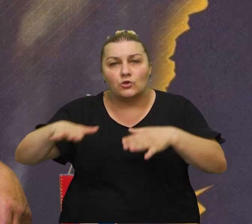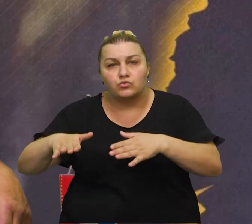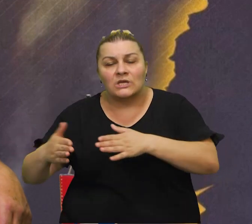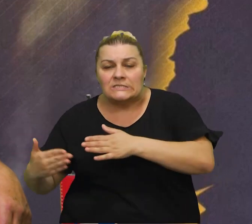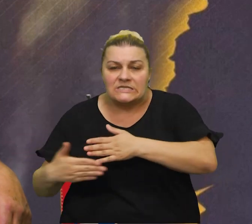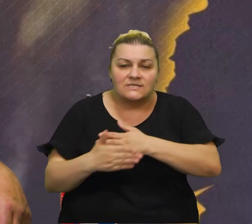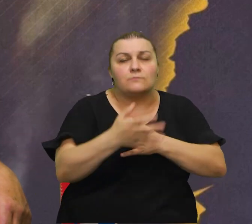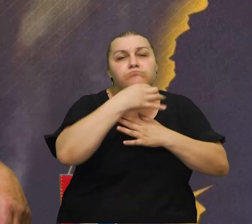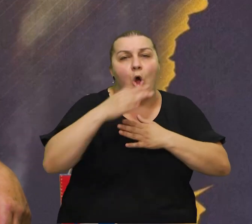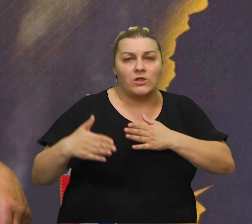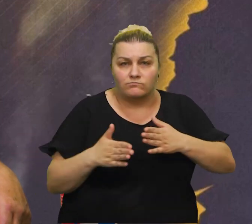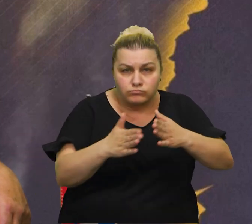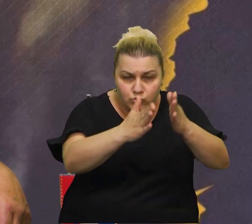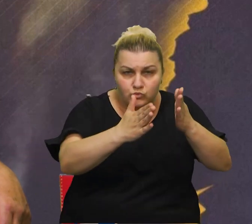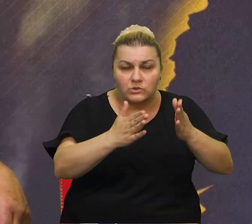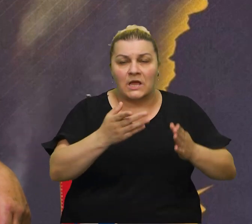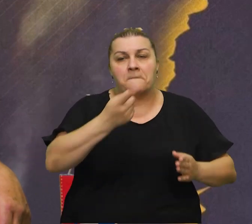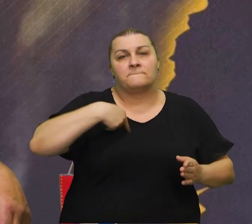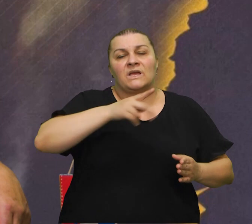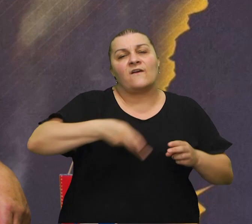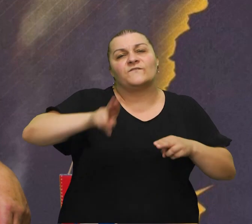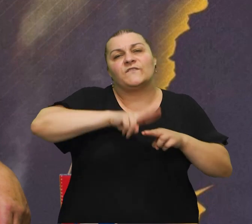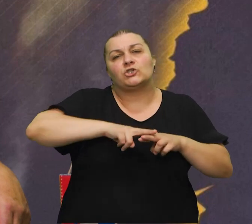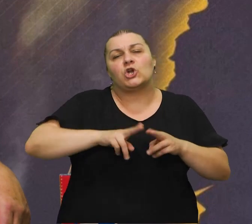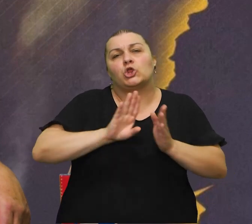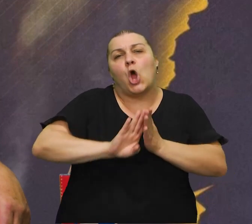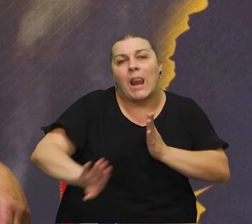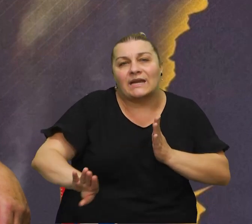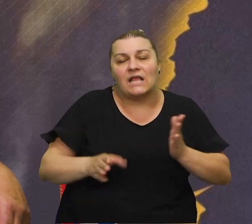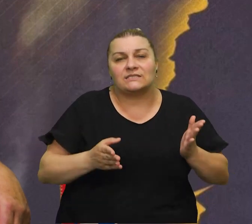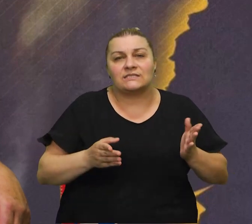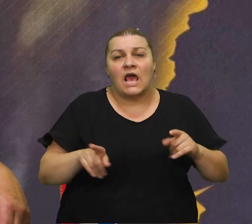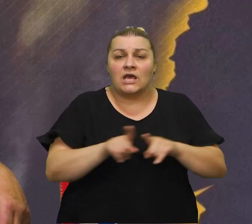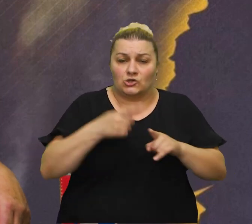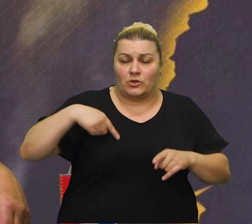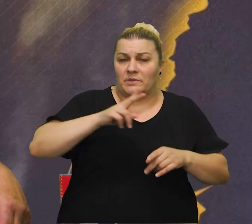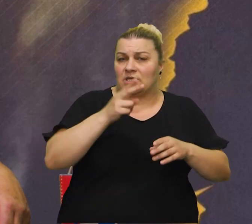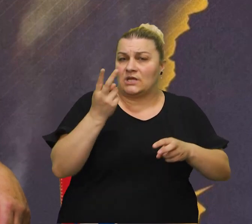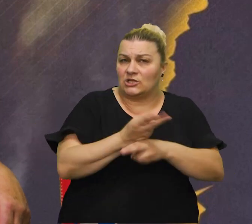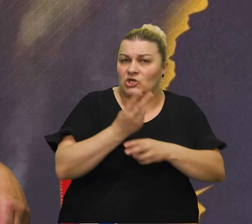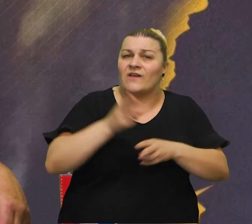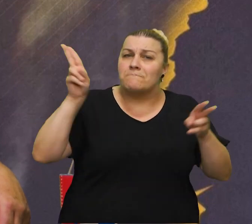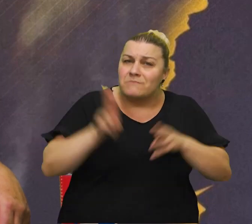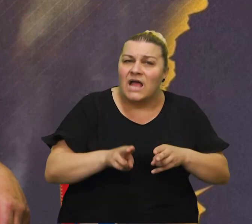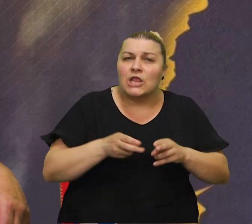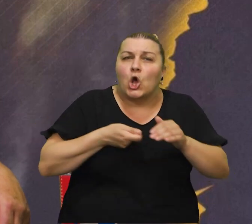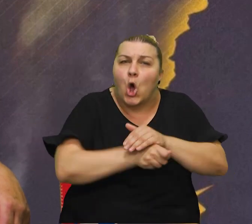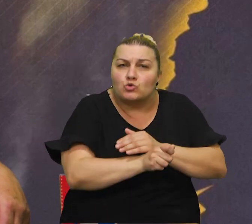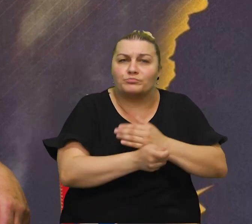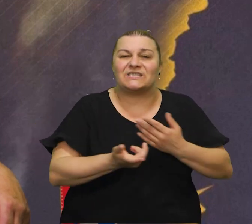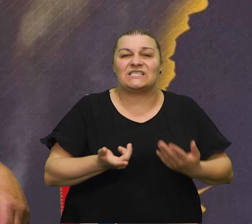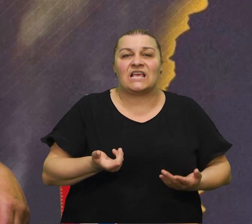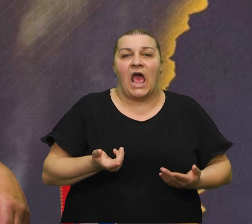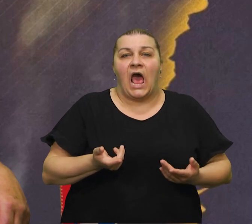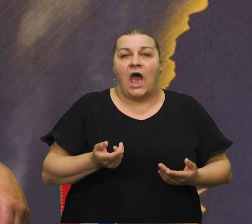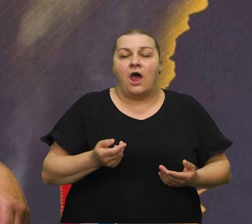izdaj se na bolji put da ćemo biti tolerantni da ćemo biti država u kojoj će biti manje korupcije da će se cijeniti